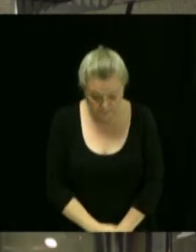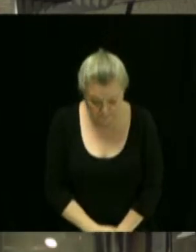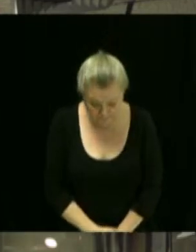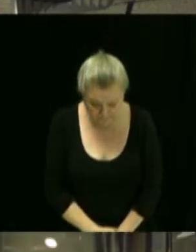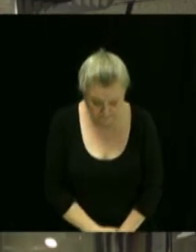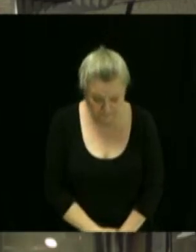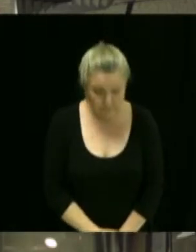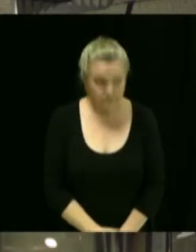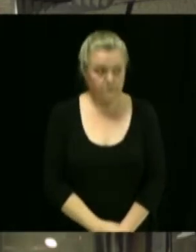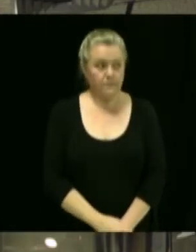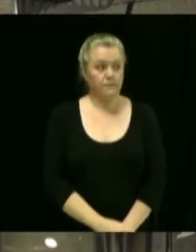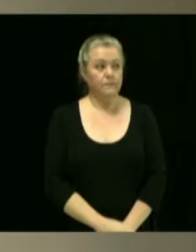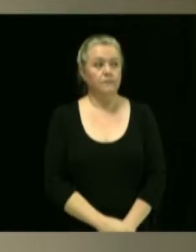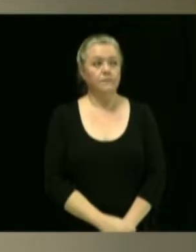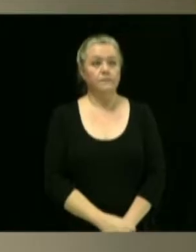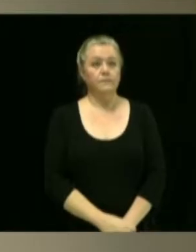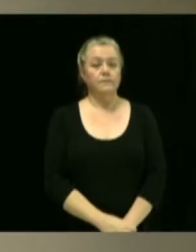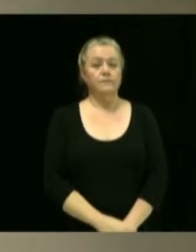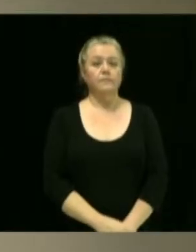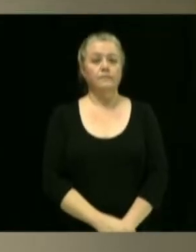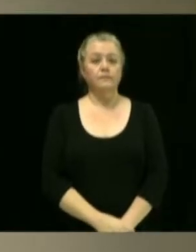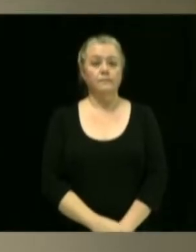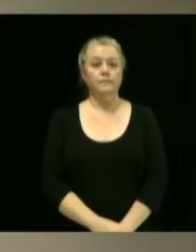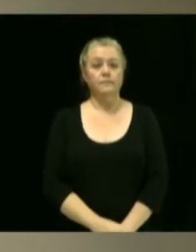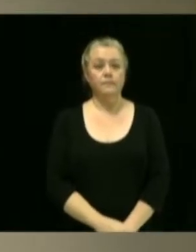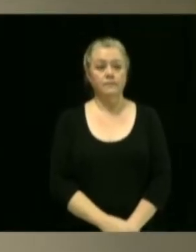M. Poisson. Merci.